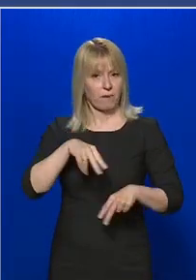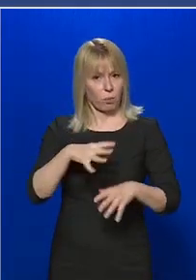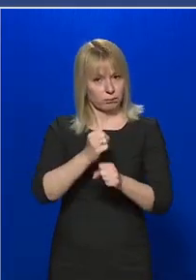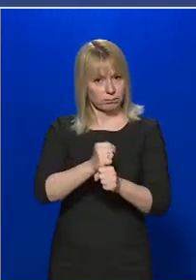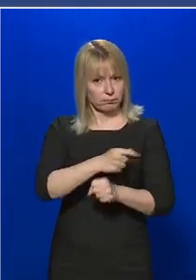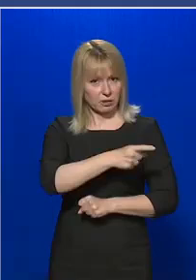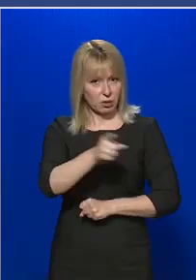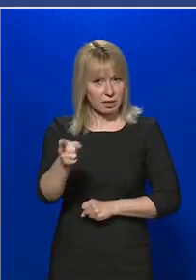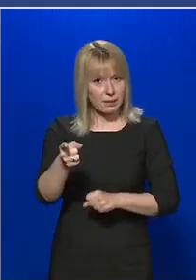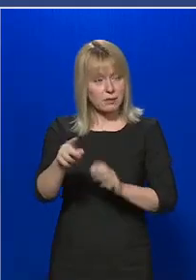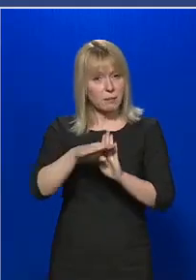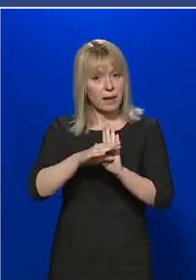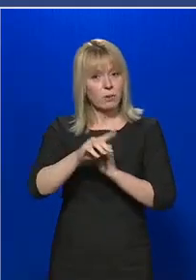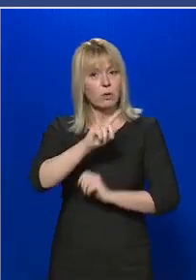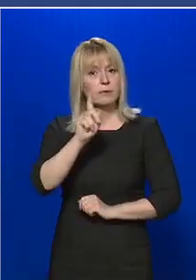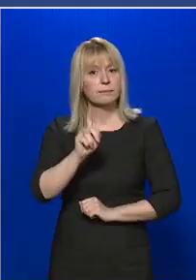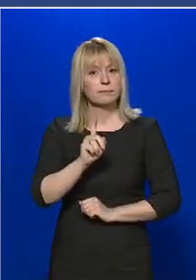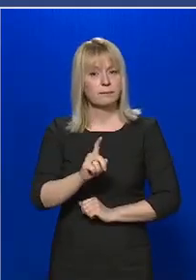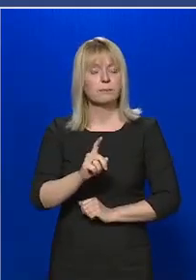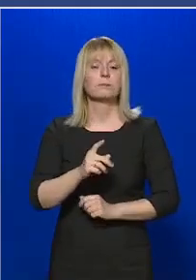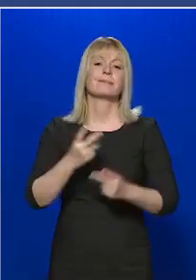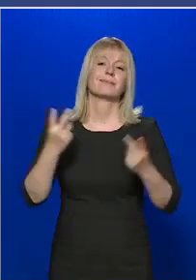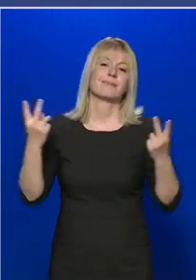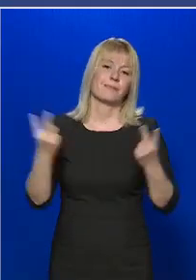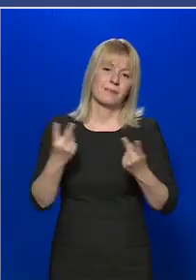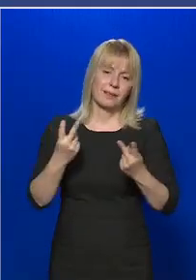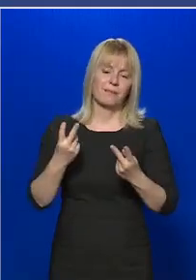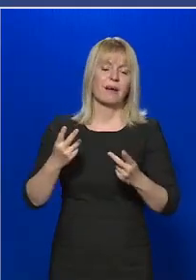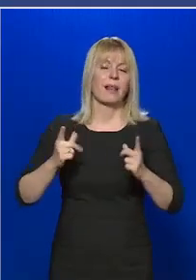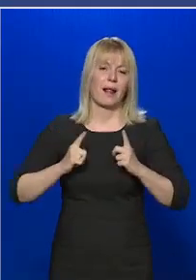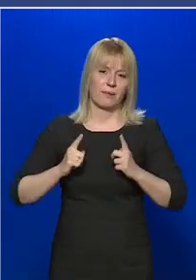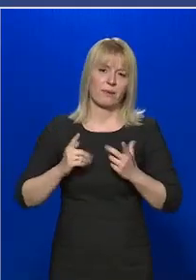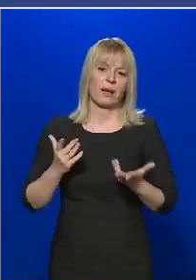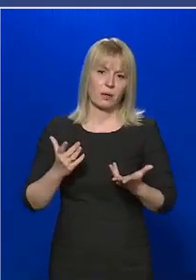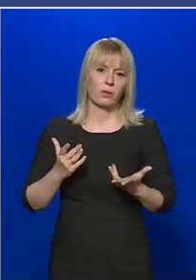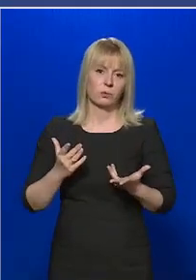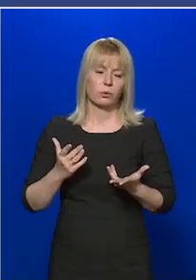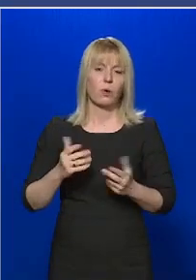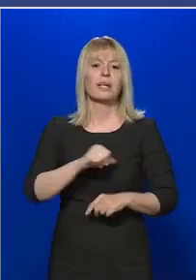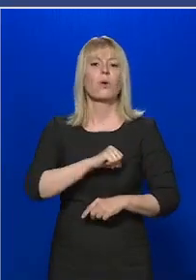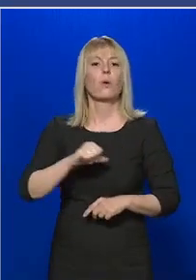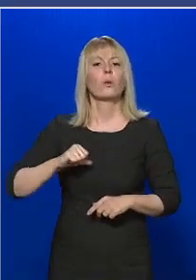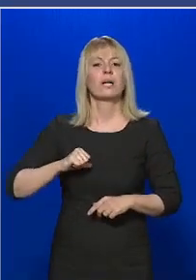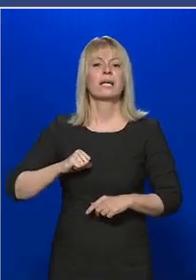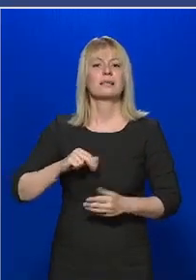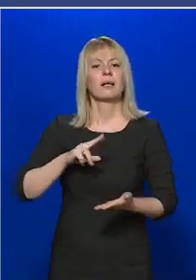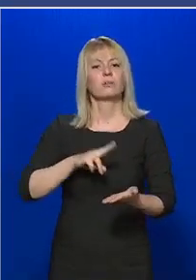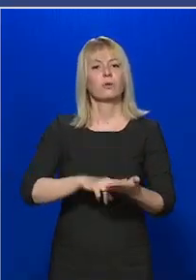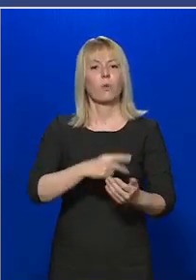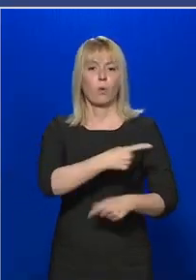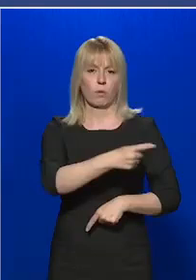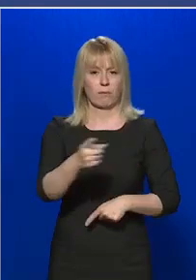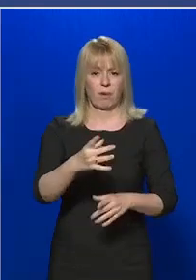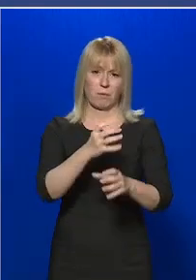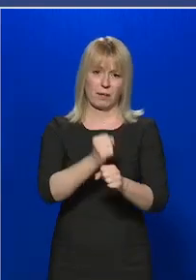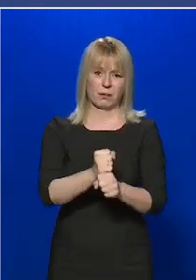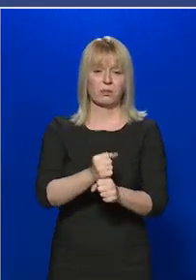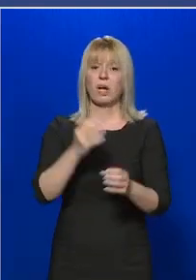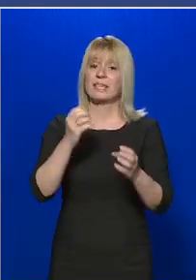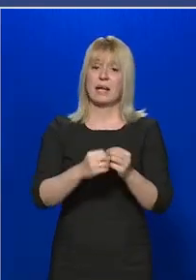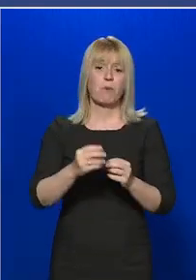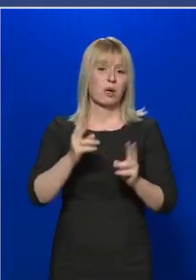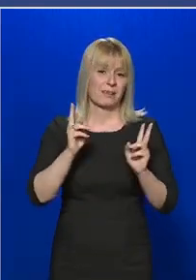betartsák ezeket a szabályokat. Nyilván elvárható az is, hogy az önkétes jogkövetés megvalósuljon, nem azért kell